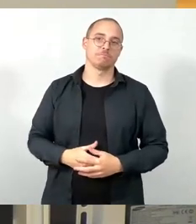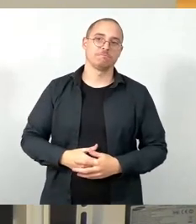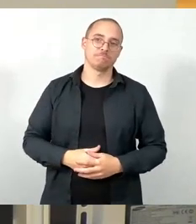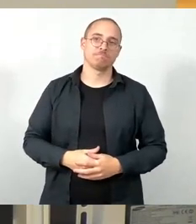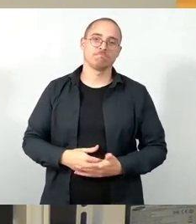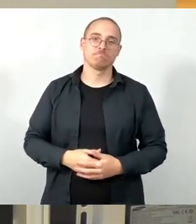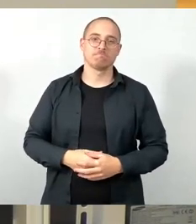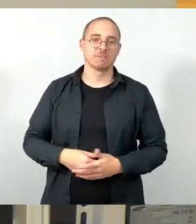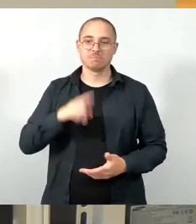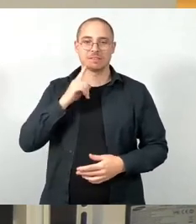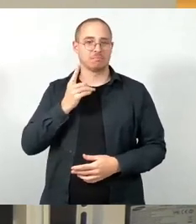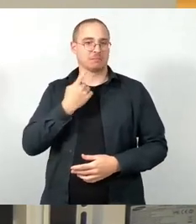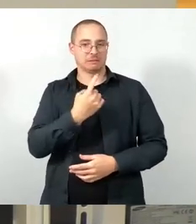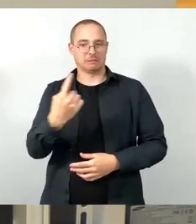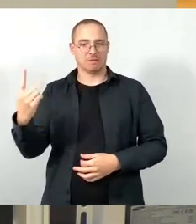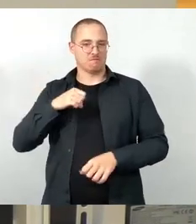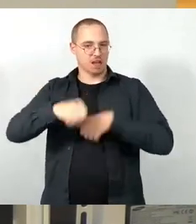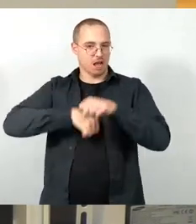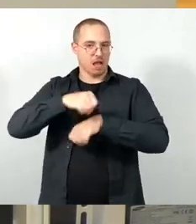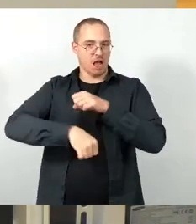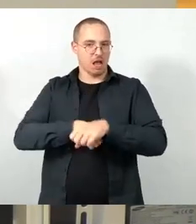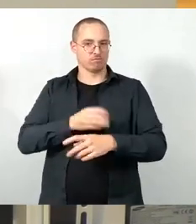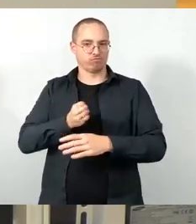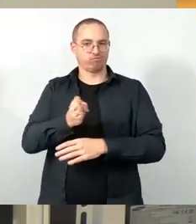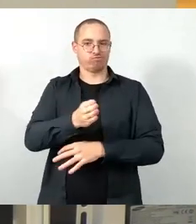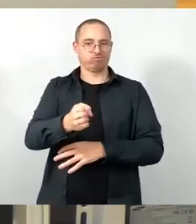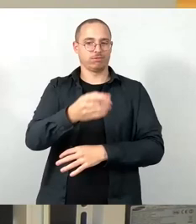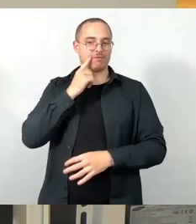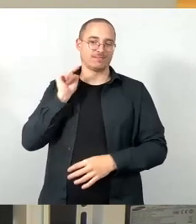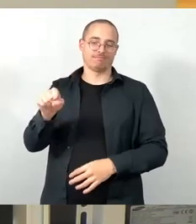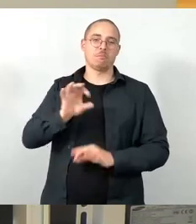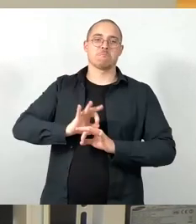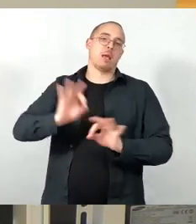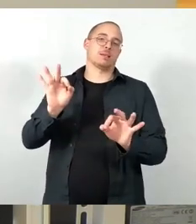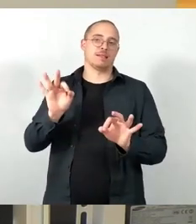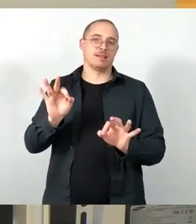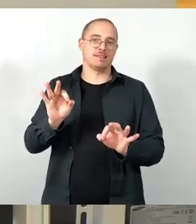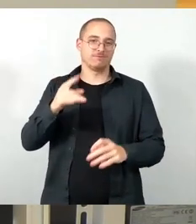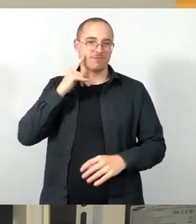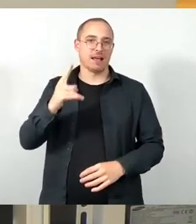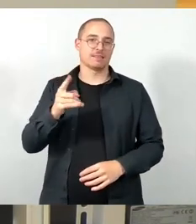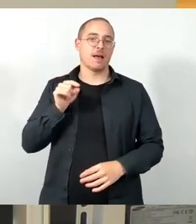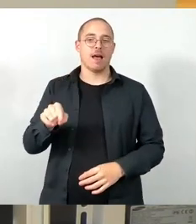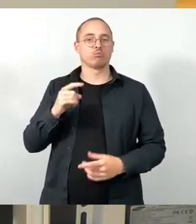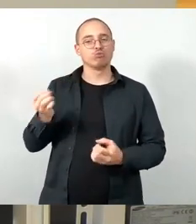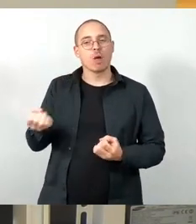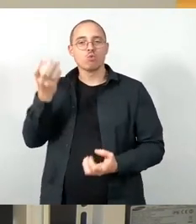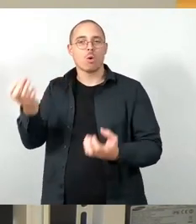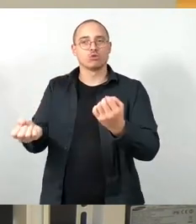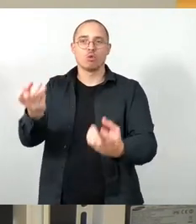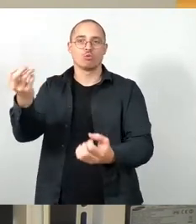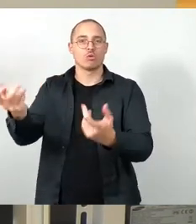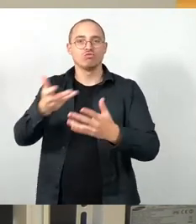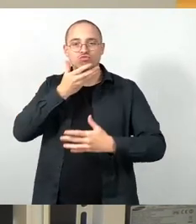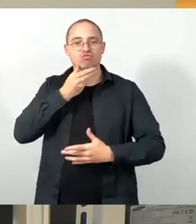Wegebeziehungen es klappt, nutzt natürlich am liebsten diesen Weg, weil man dort sich ganz gut in der Natur bewegen kann, weil man dort weit weg ist vom Verkehr.